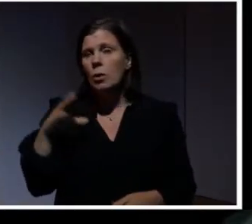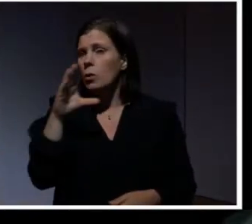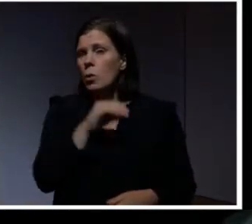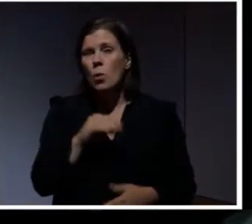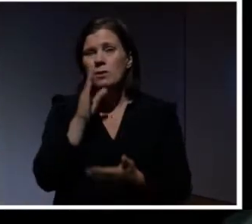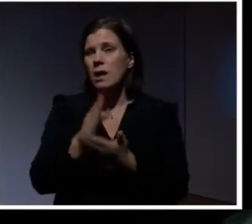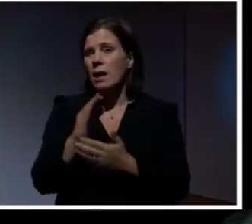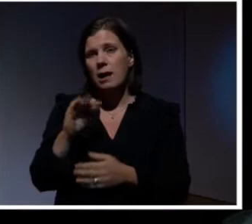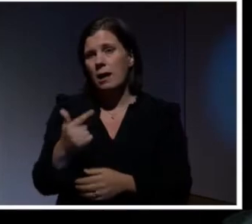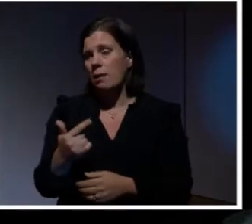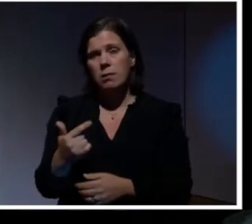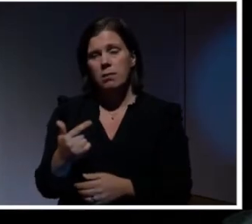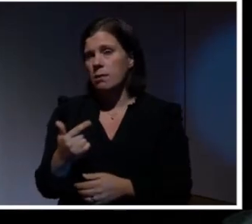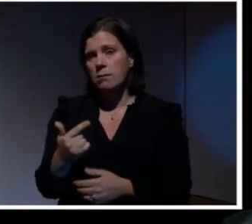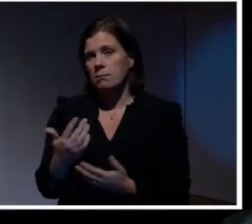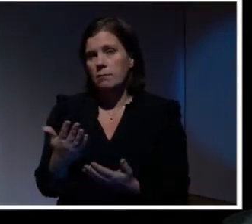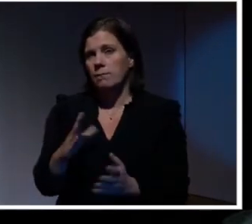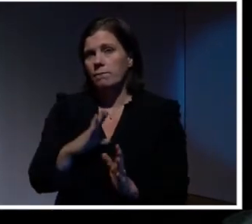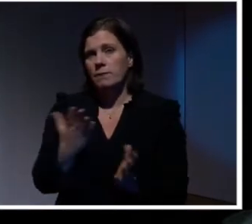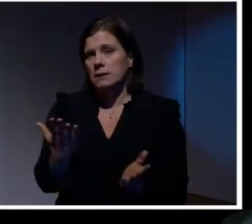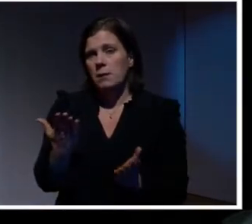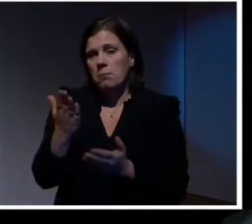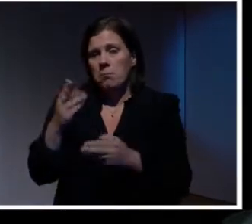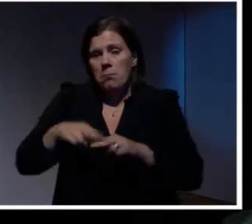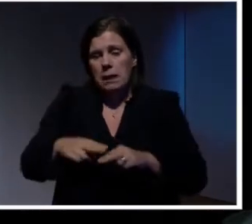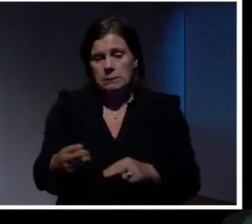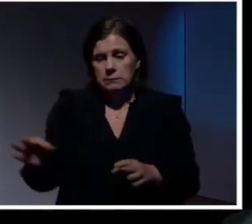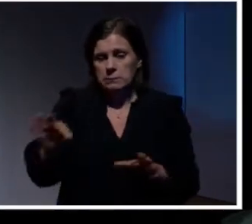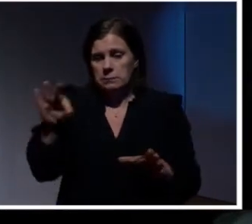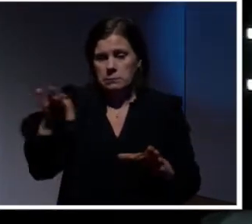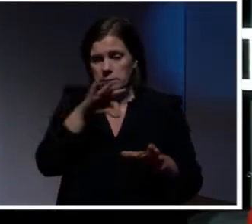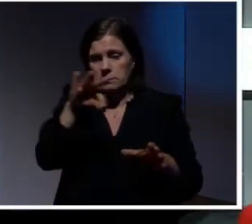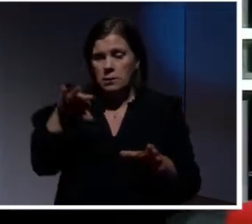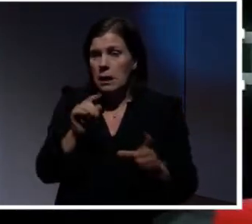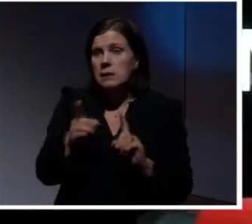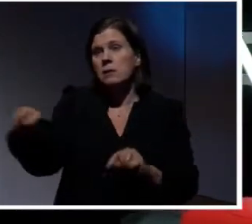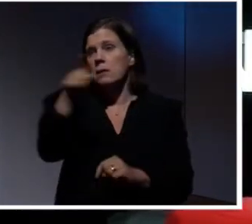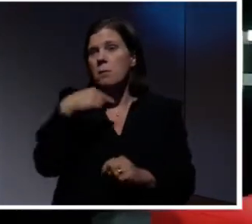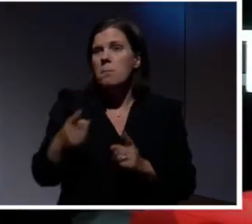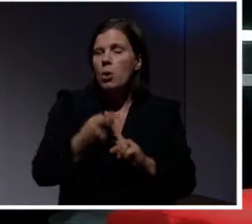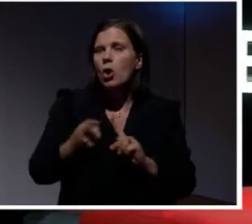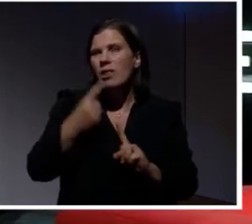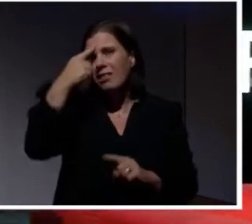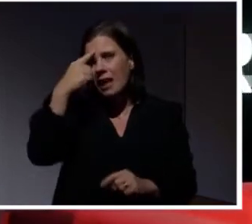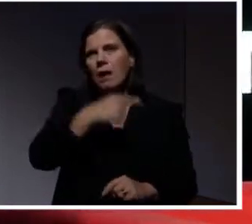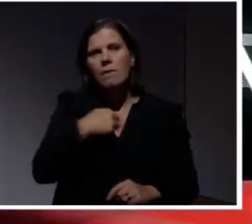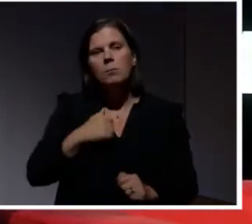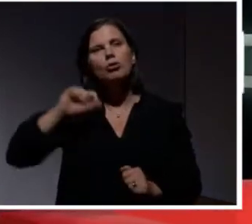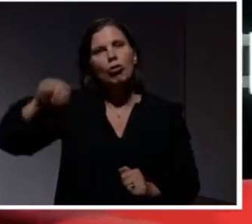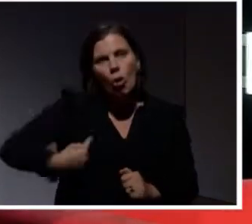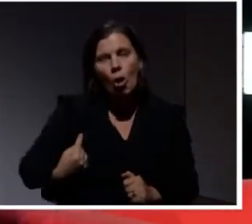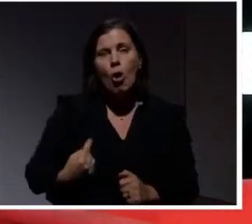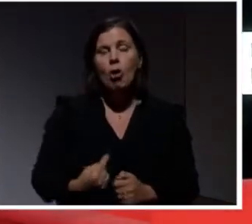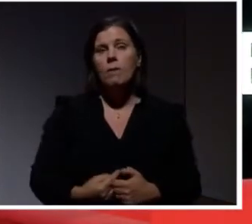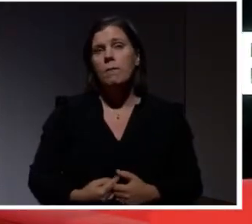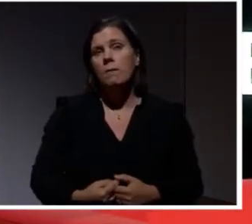säkert automatiskt in i den ekvationen. Och då måste vi börja tänka. Men vi kanske måste börja ställa lite krav. Vi har ju